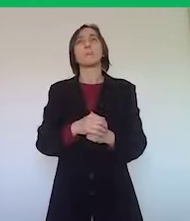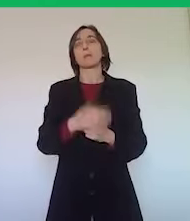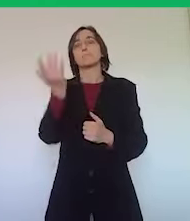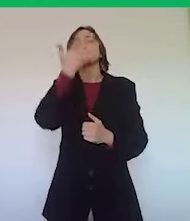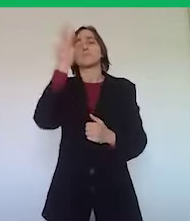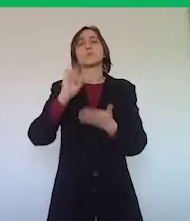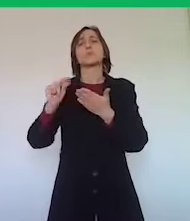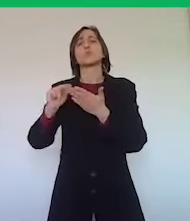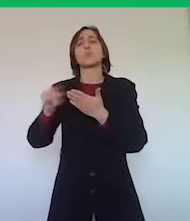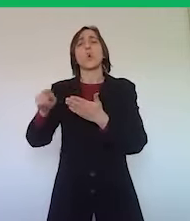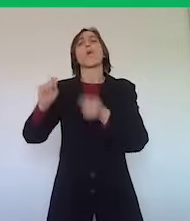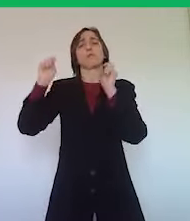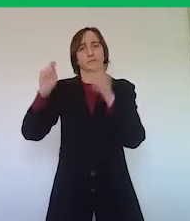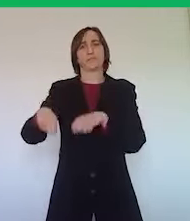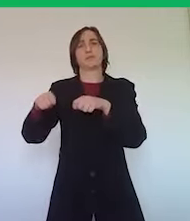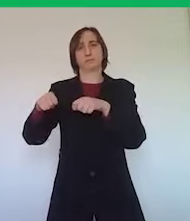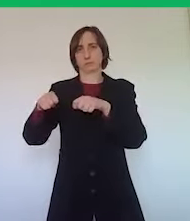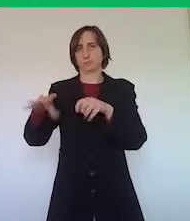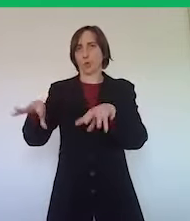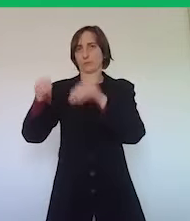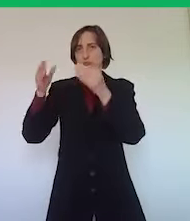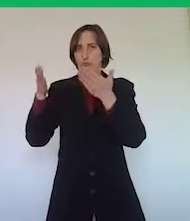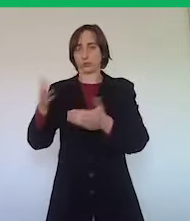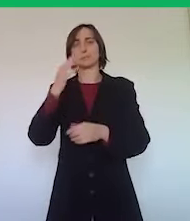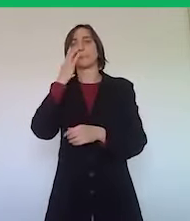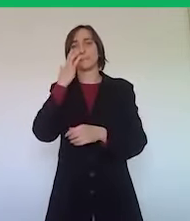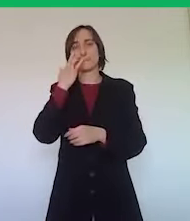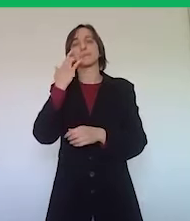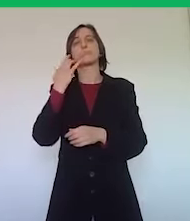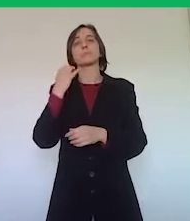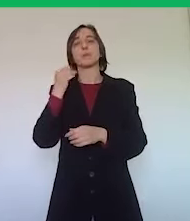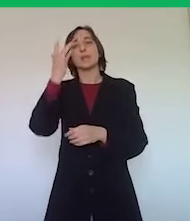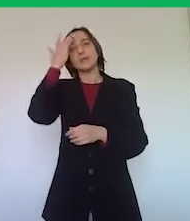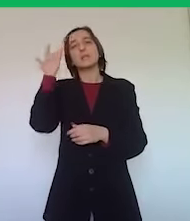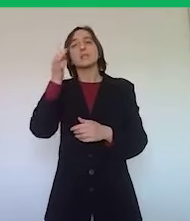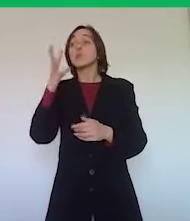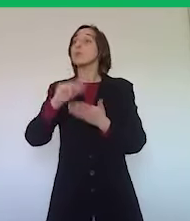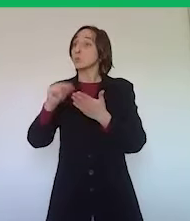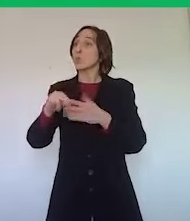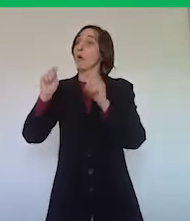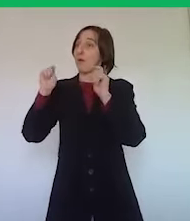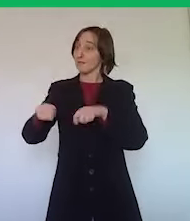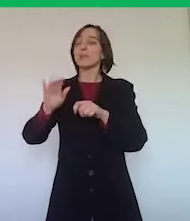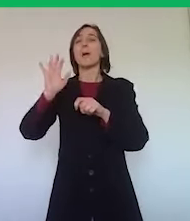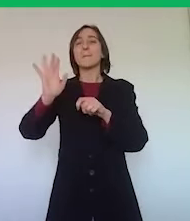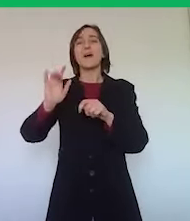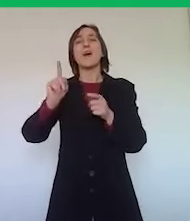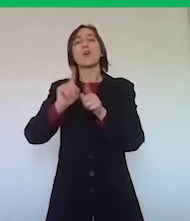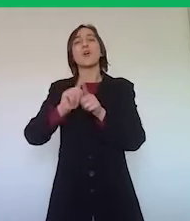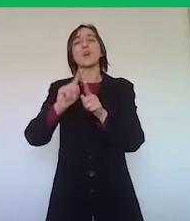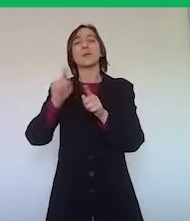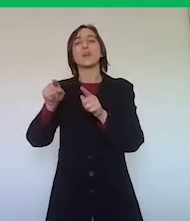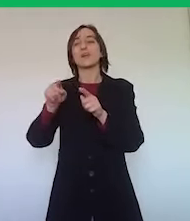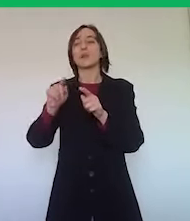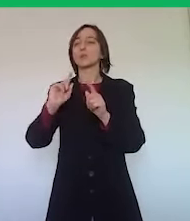se la scuola ripartirà con dei contingentamenti numerici che porteranno probabilmente a dei doppi turni per poter